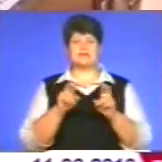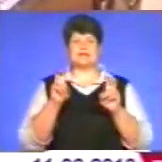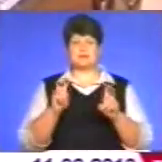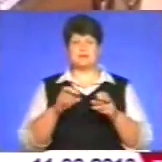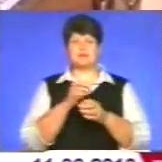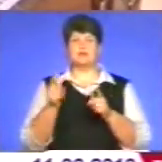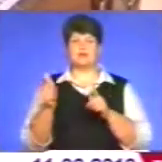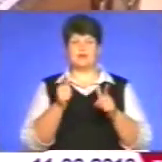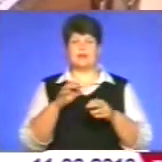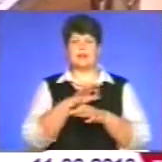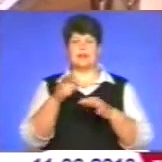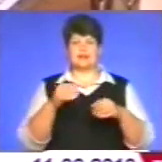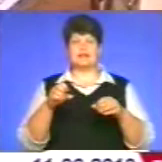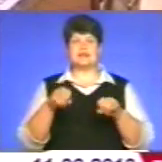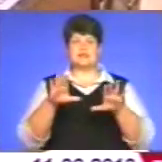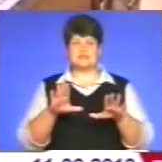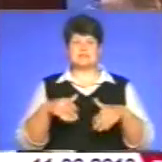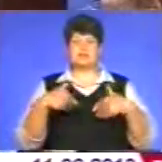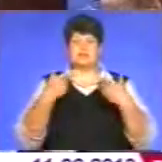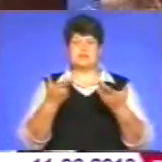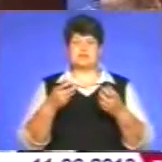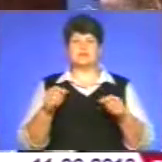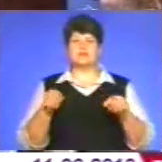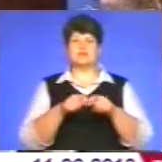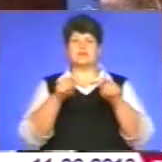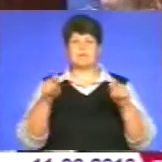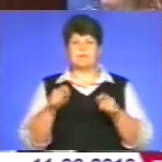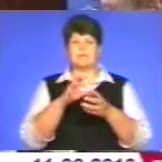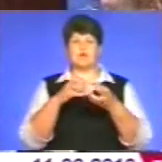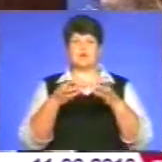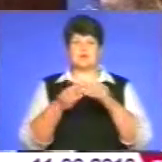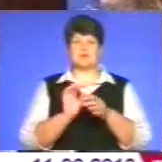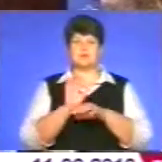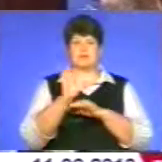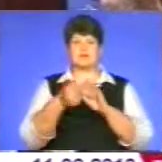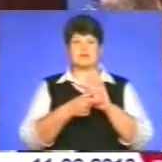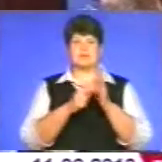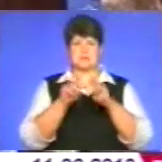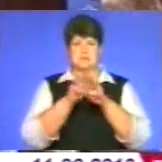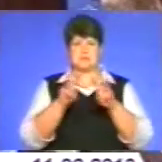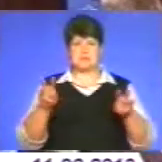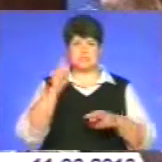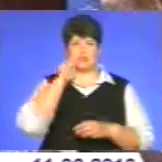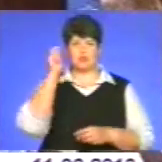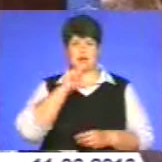проєкт рішення із рекомендаціями щодо порушених проблем, який направили до Кабінету міністрів України.